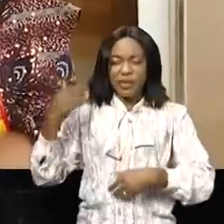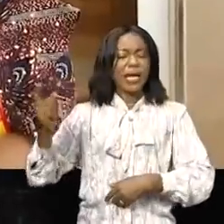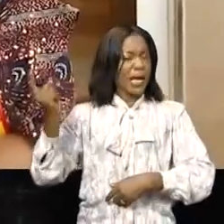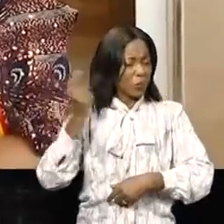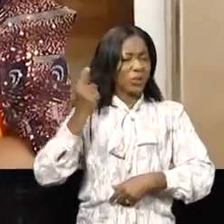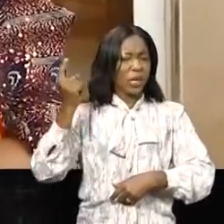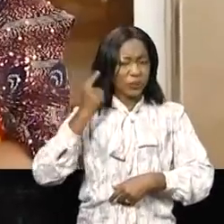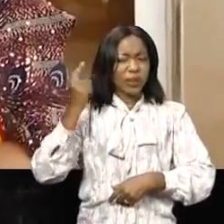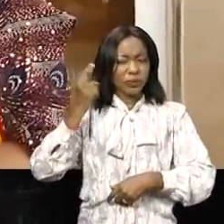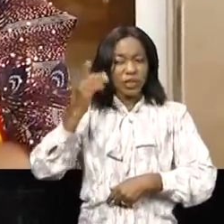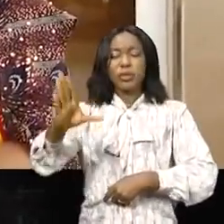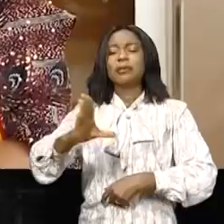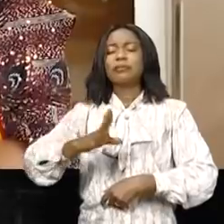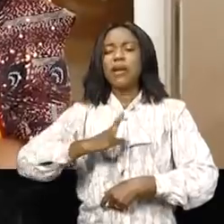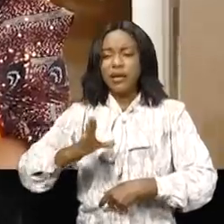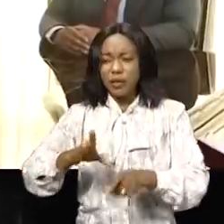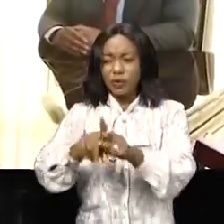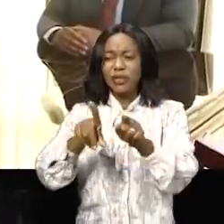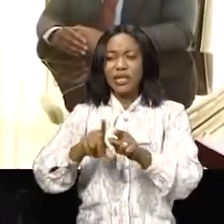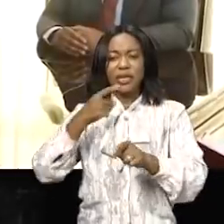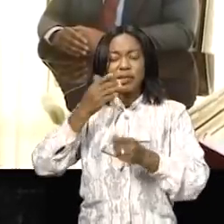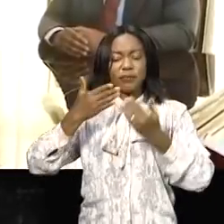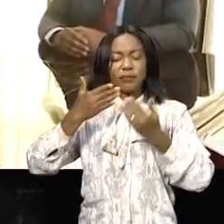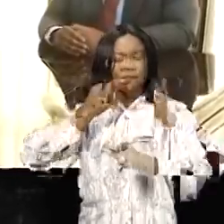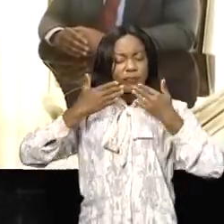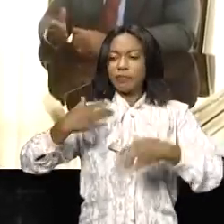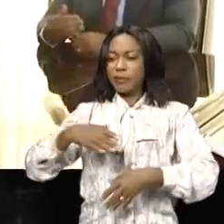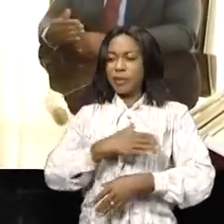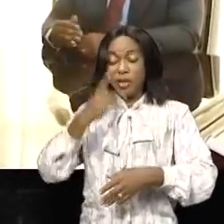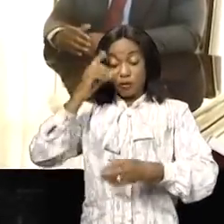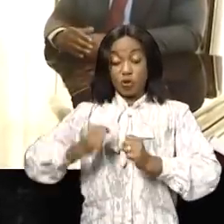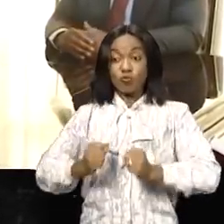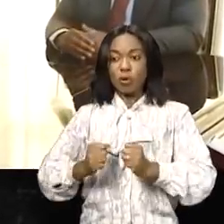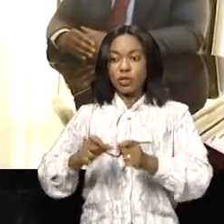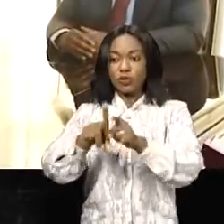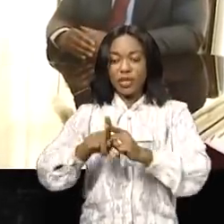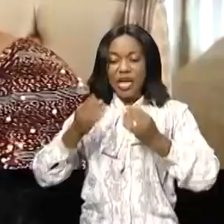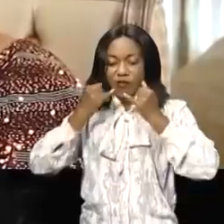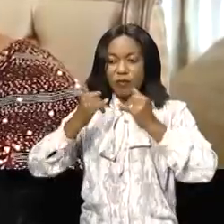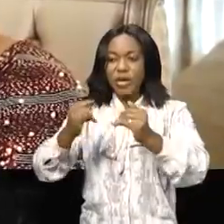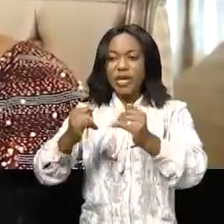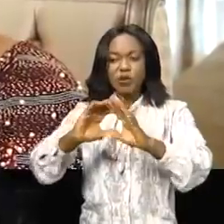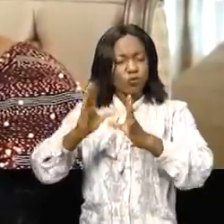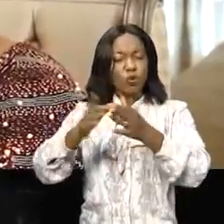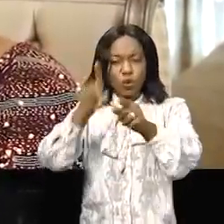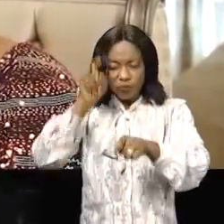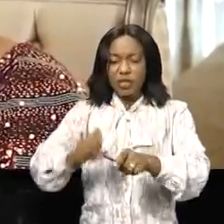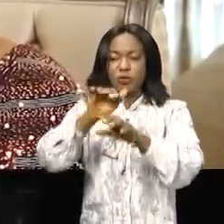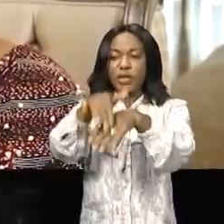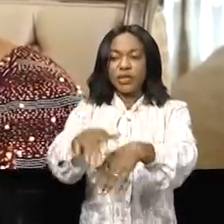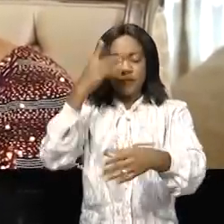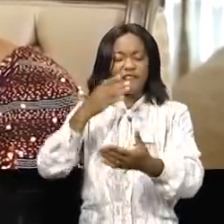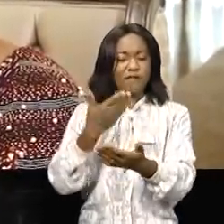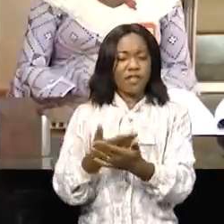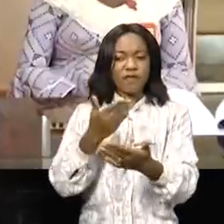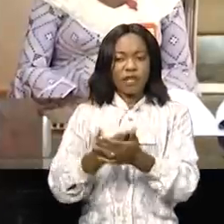attentive à cette délégation a remercié ce patriote pour leur courage avant de les rassurer de son engagement à restaurer au plus vite